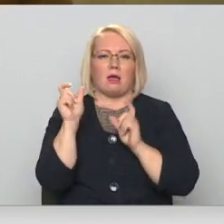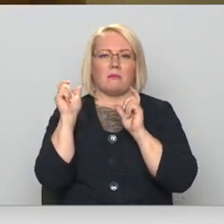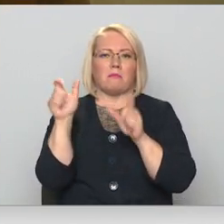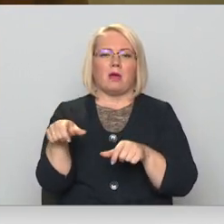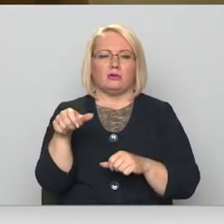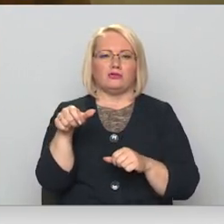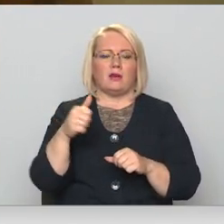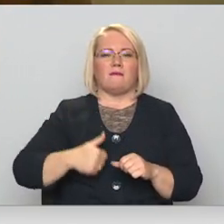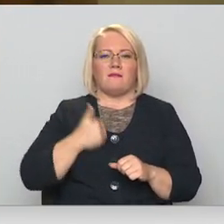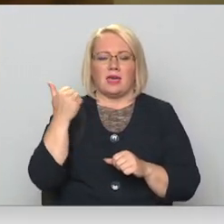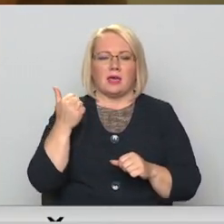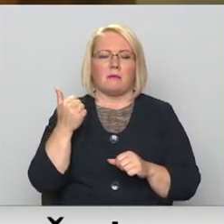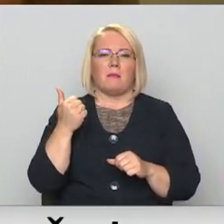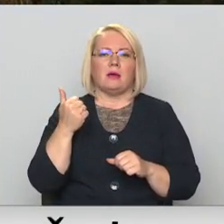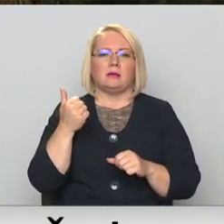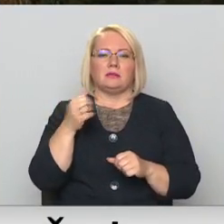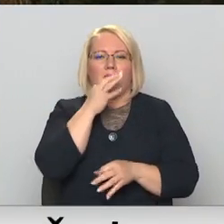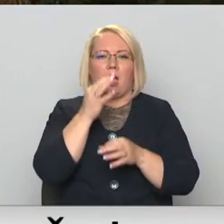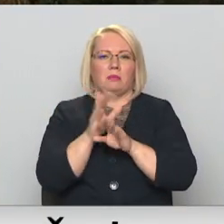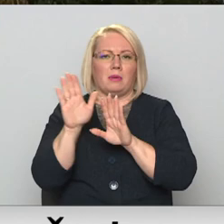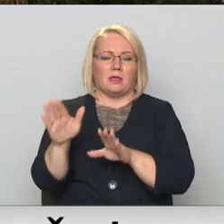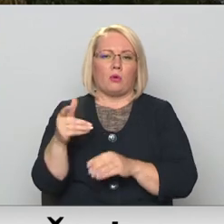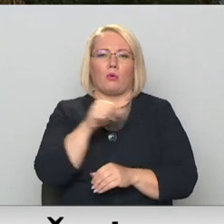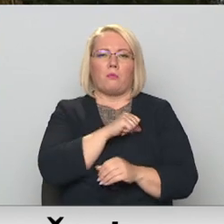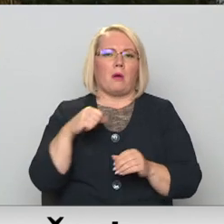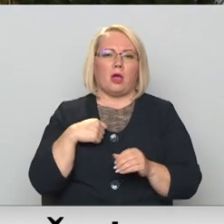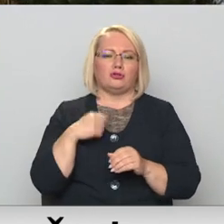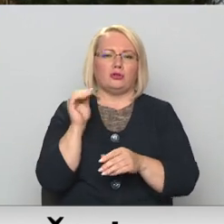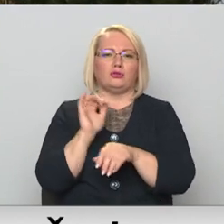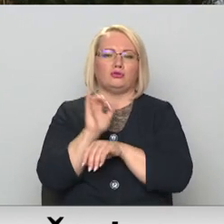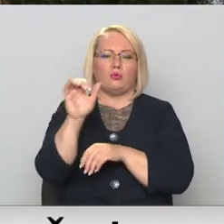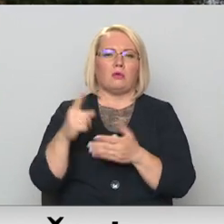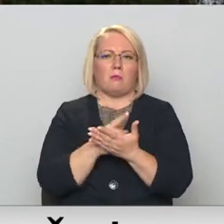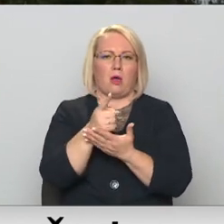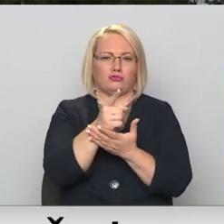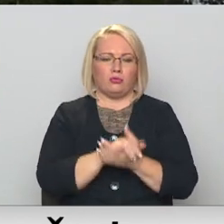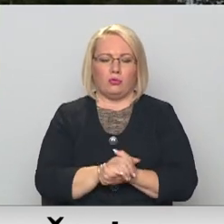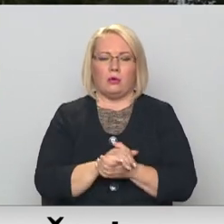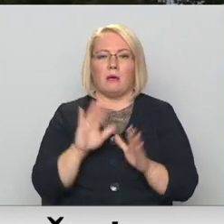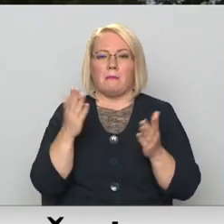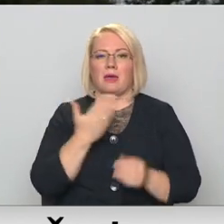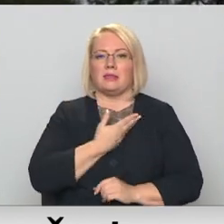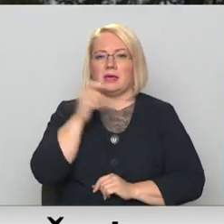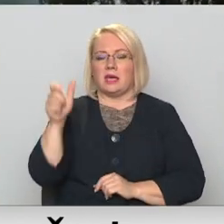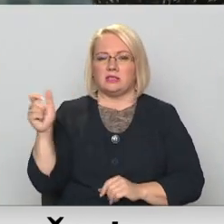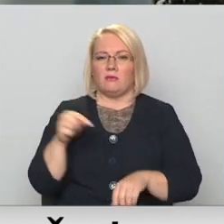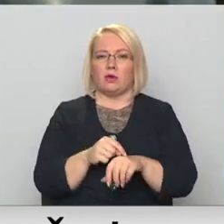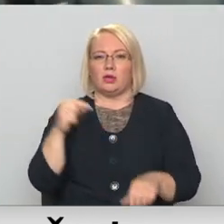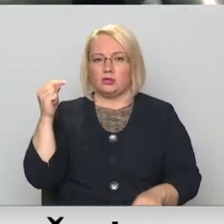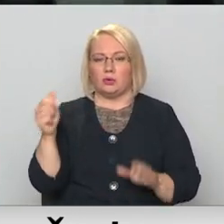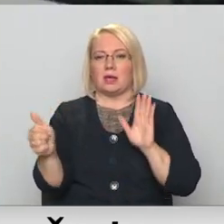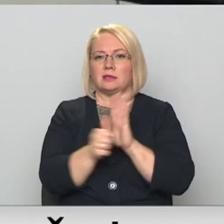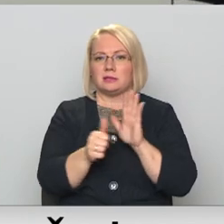sūta tos autobuses, lai autobuses nokļūtu vajadzīgajā galamērtī. Bet visvairāk iedzīvotāji no izjūt to, ka